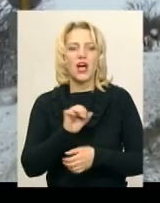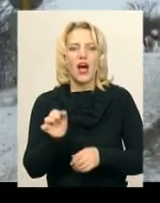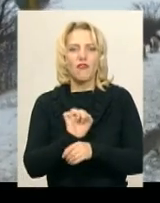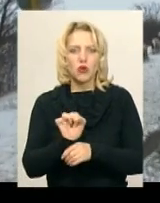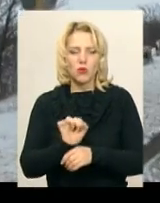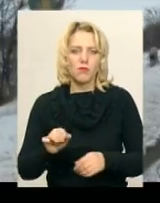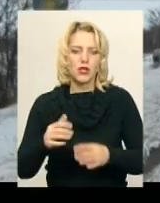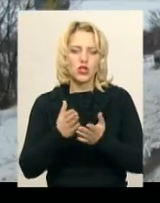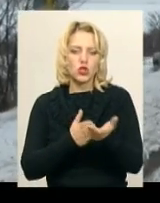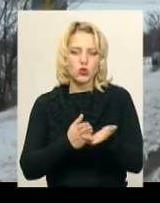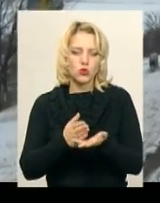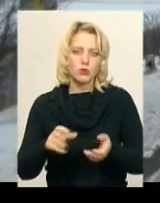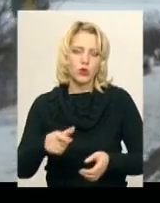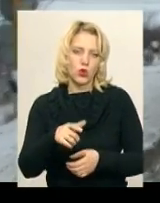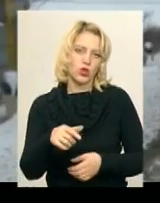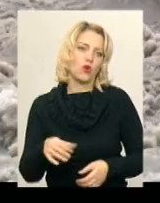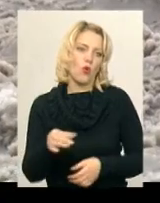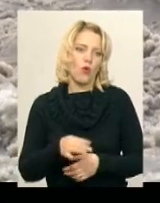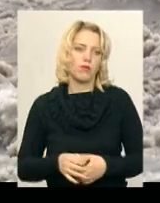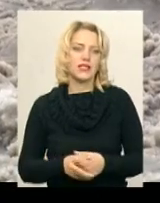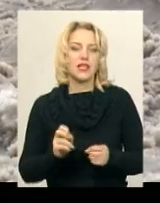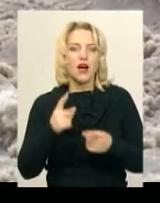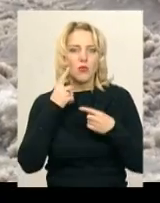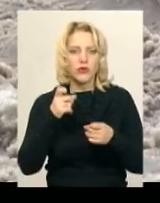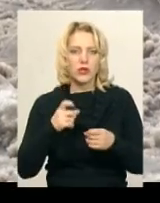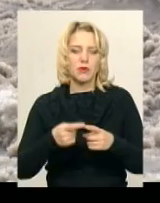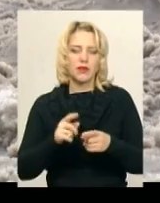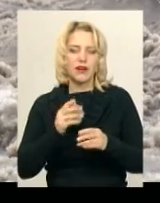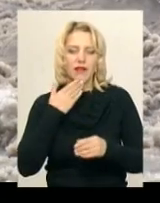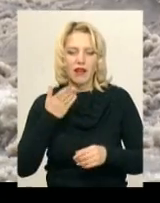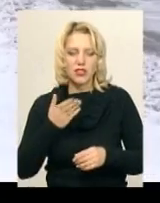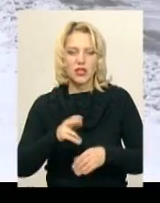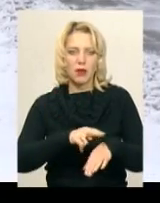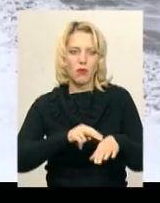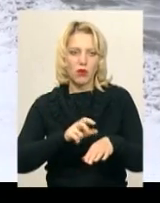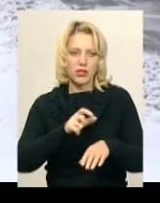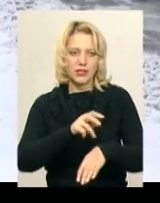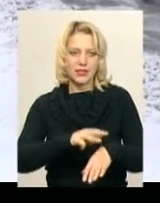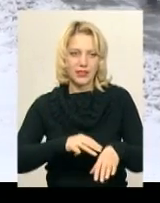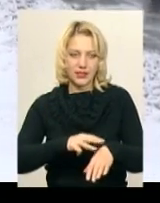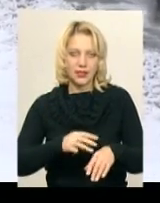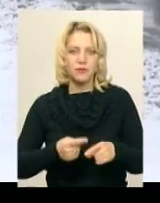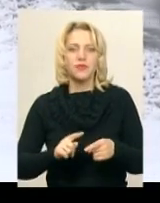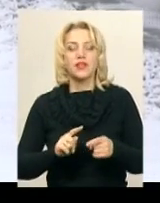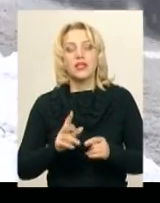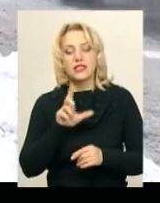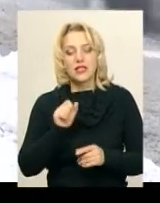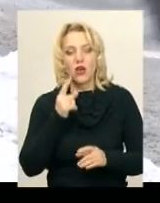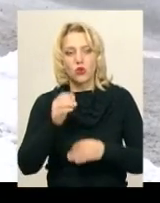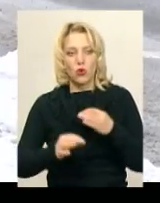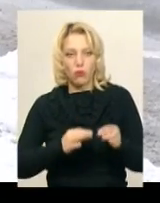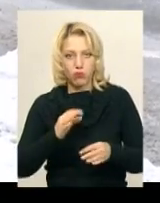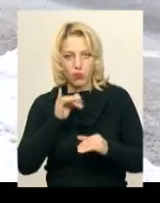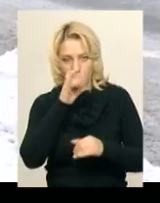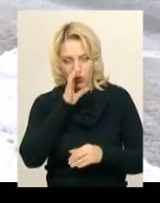Про це повідомляє прес-секретар служби Наталія Колодій. Як повідомив речник управління патрульної поліції Хмельницької області Роман Мартинюк, за добу негоди в